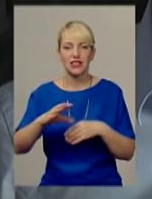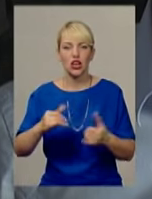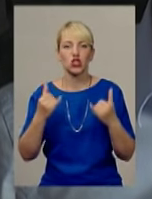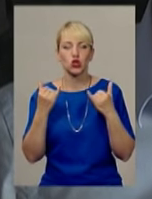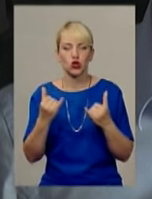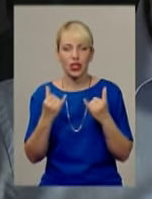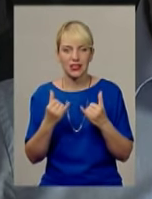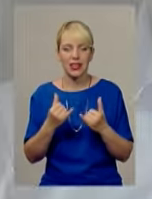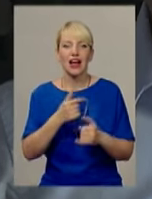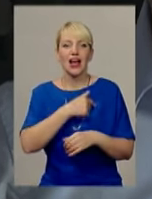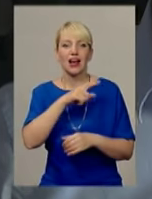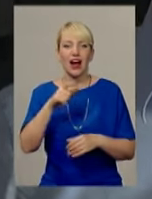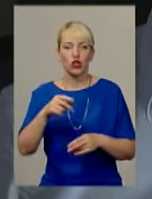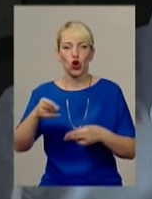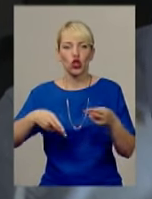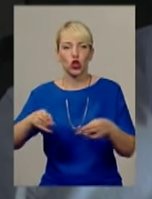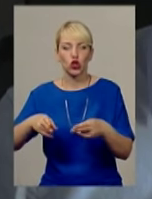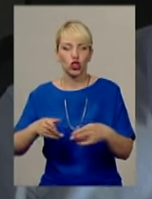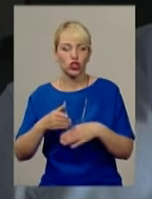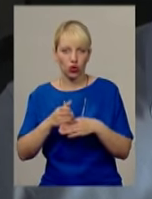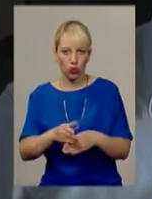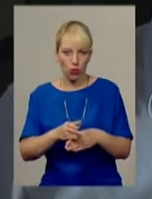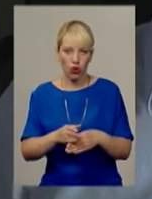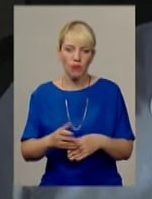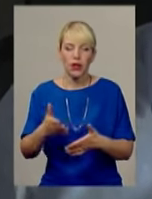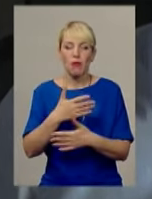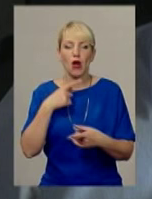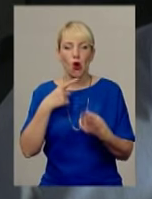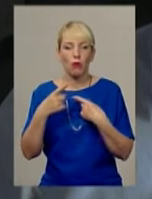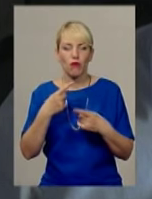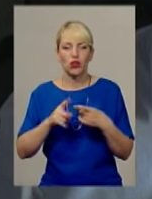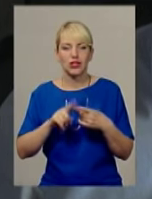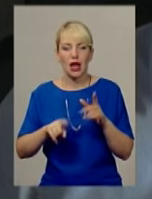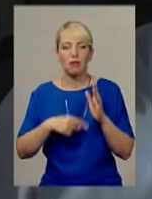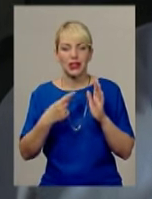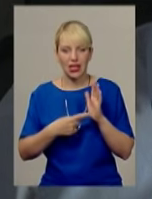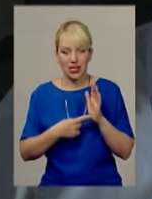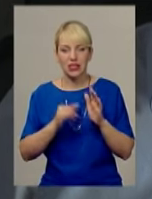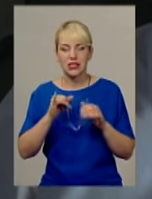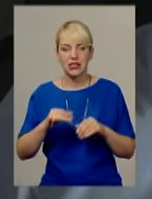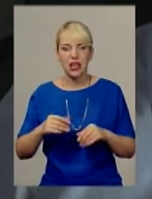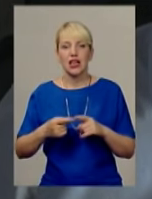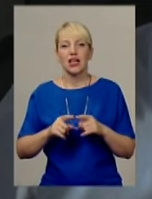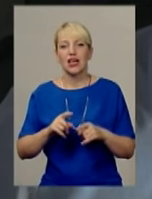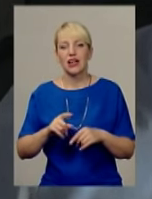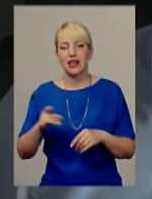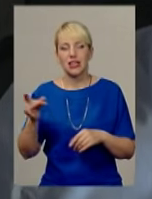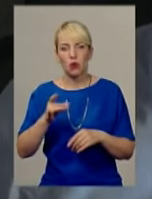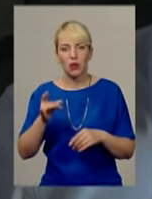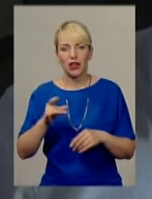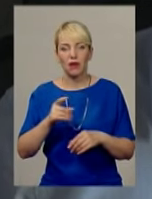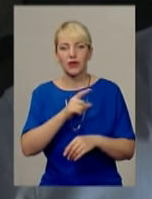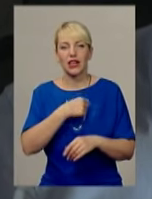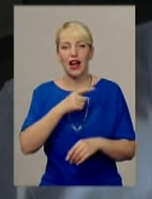кардіохірургічна допомога. Ми обговорювали це питання з обласним республіканським кардіологом, республіканським кардіохірургом,